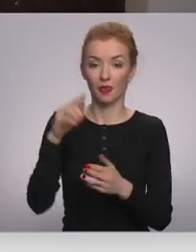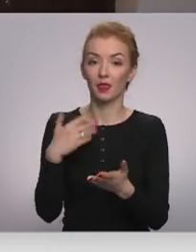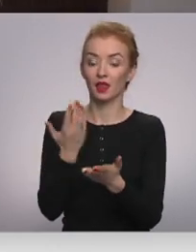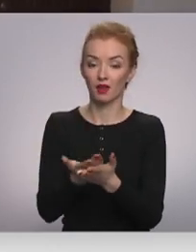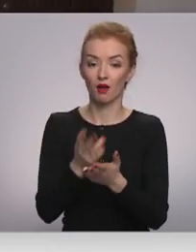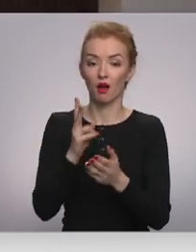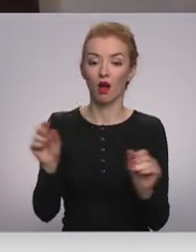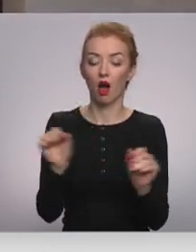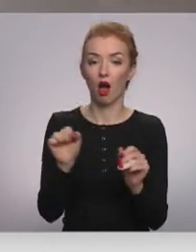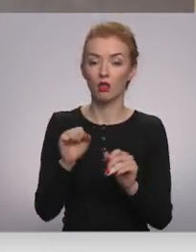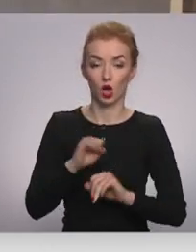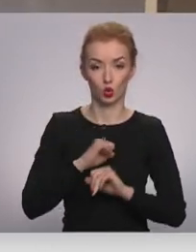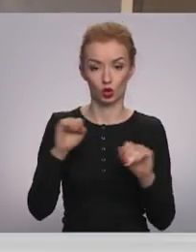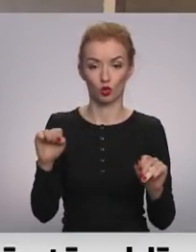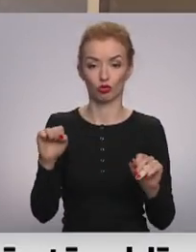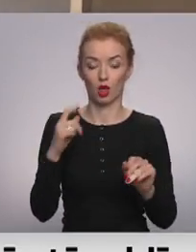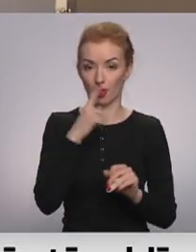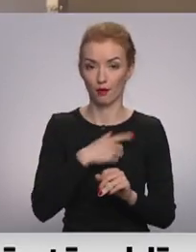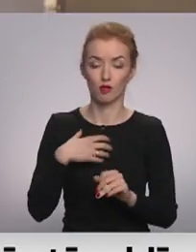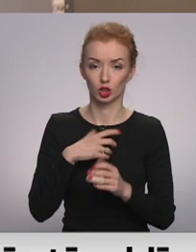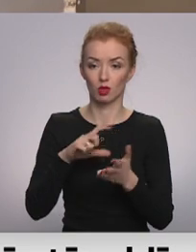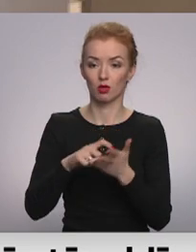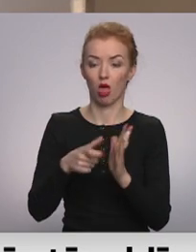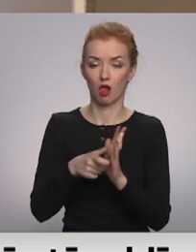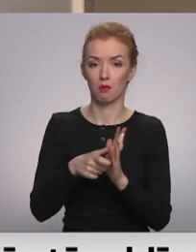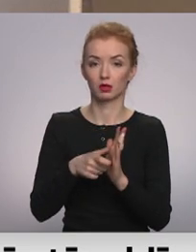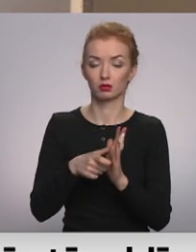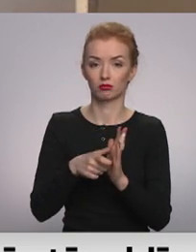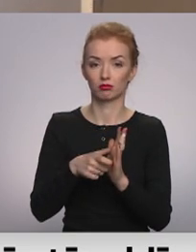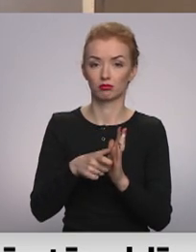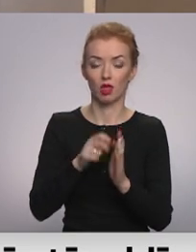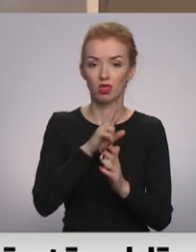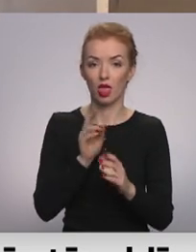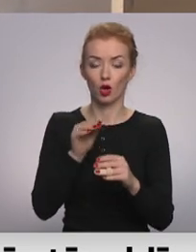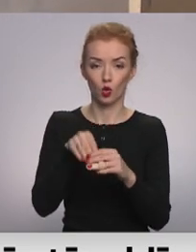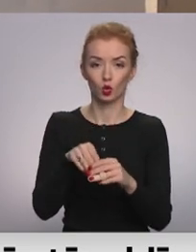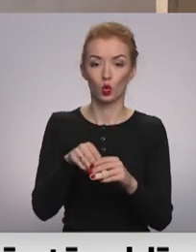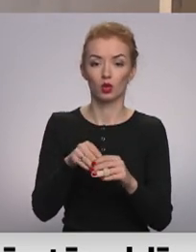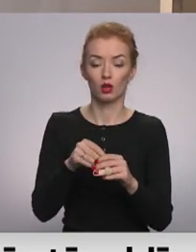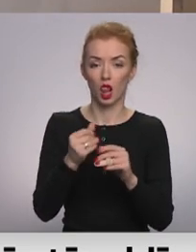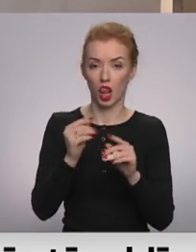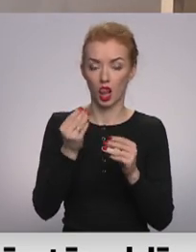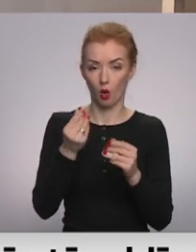nodrošināt nepieciešamās telpas, neieguldot līdzekļus,